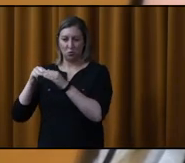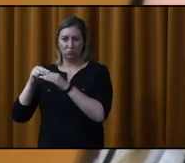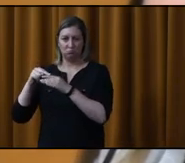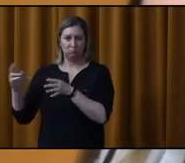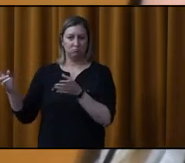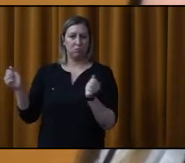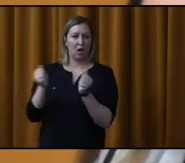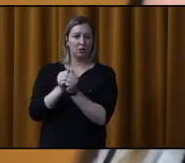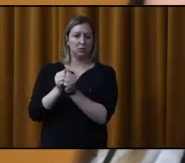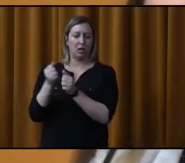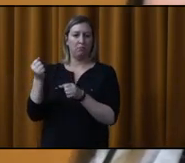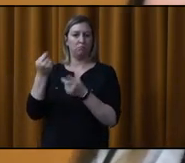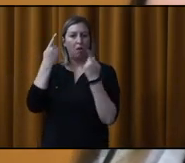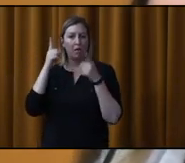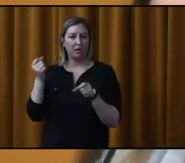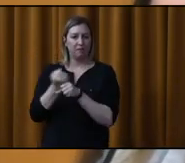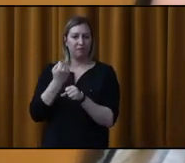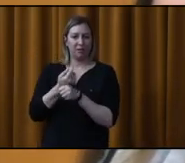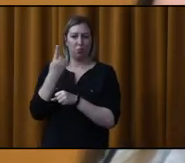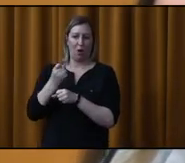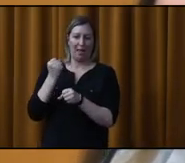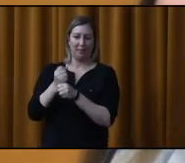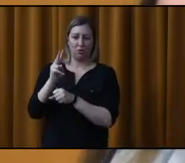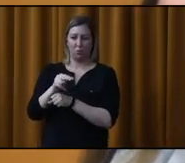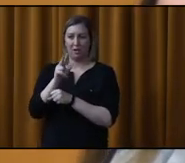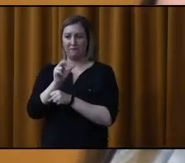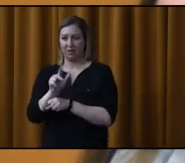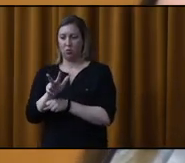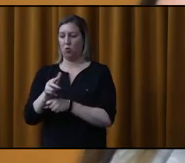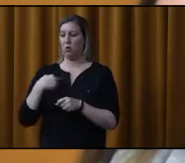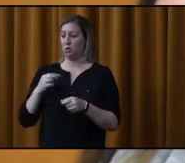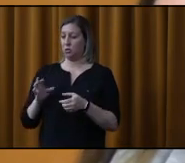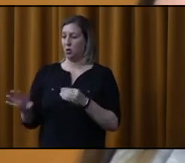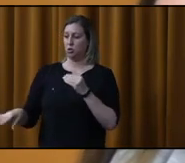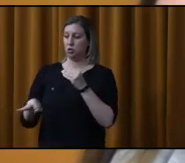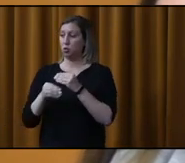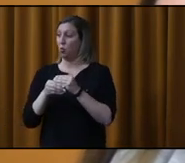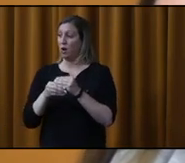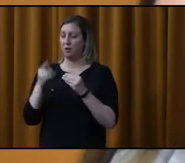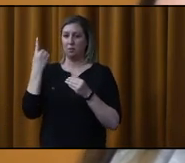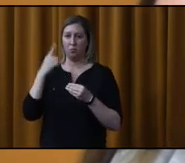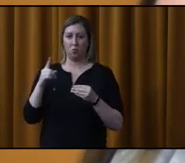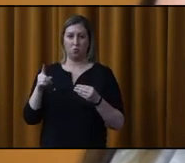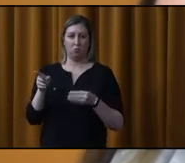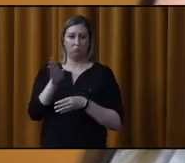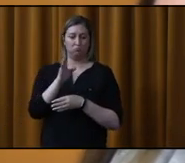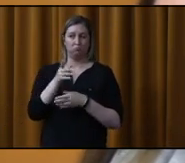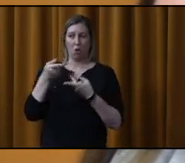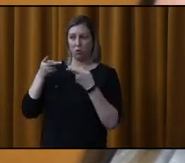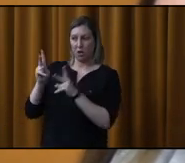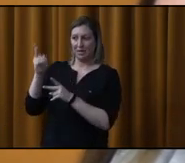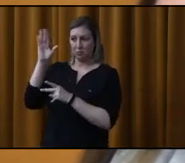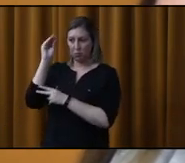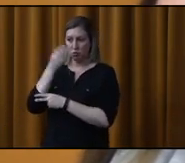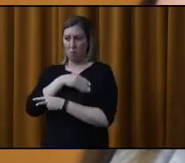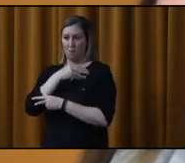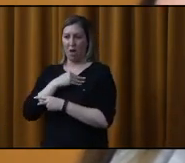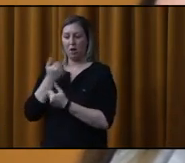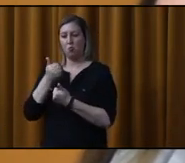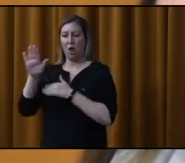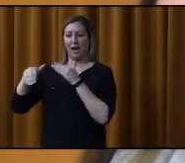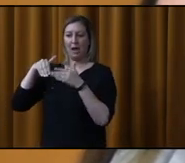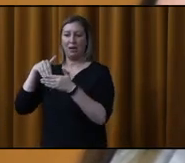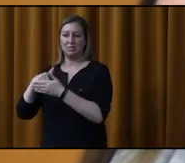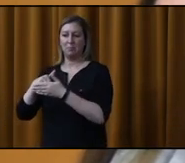dernière pour l'année 2023, laquelle entente est jointe à la présente pour en faire partie intégrante et d'autoriser M. le maire ou le maire suppléant